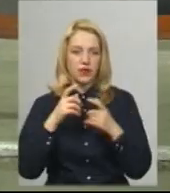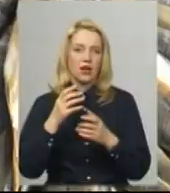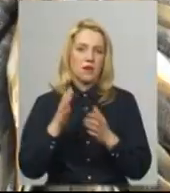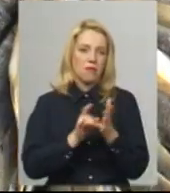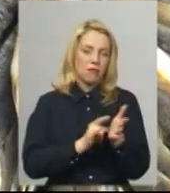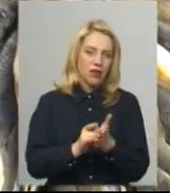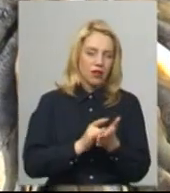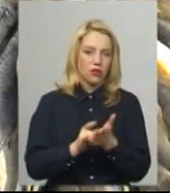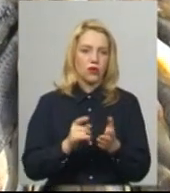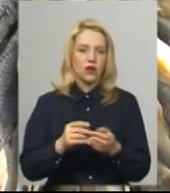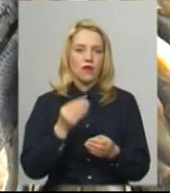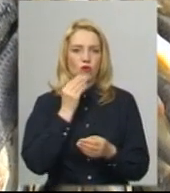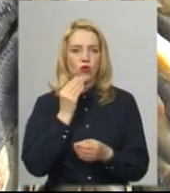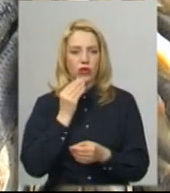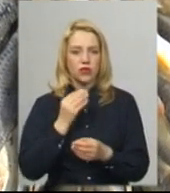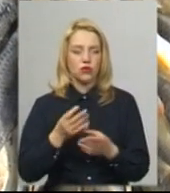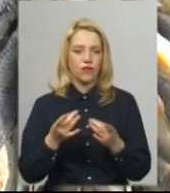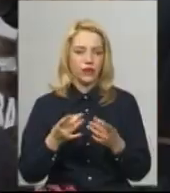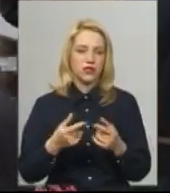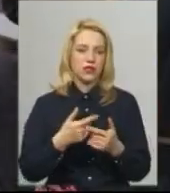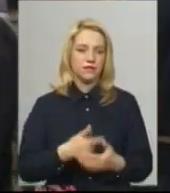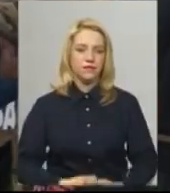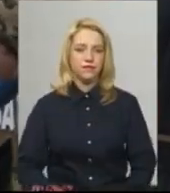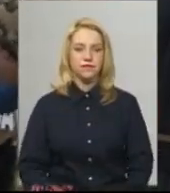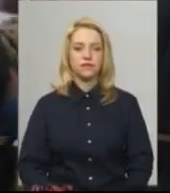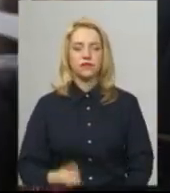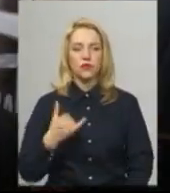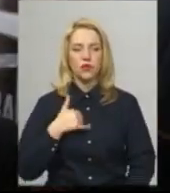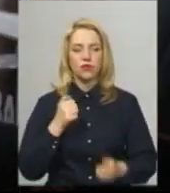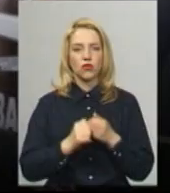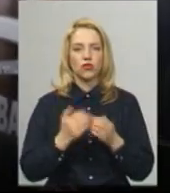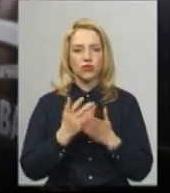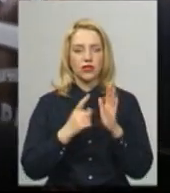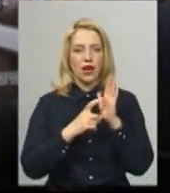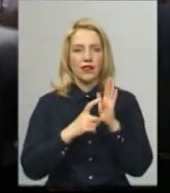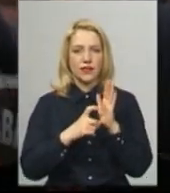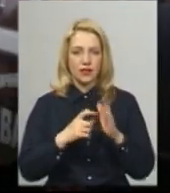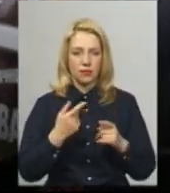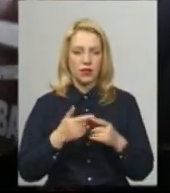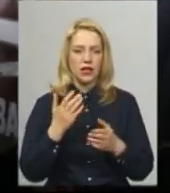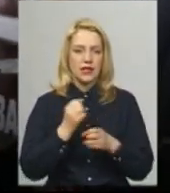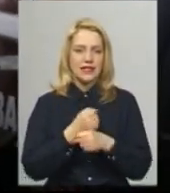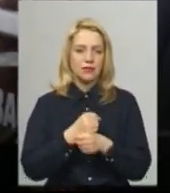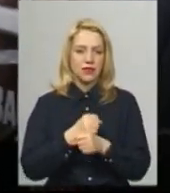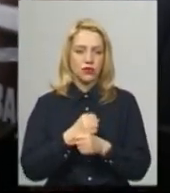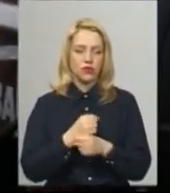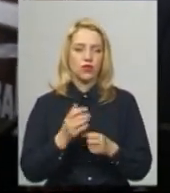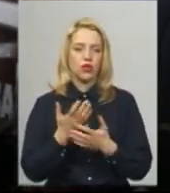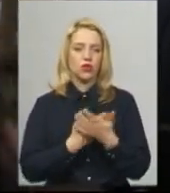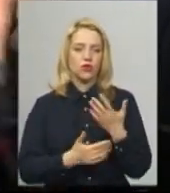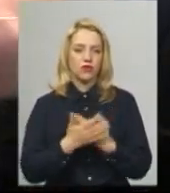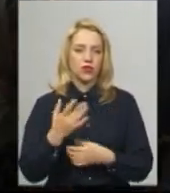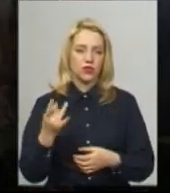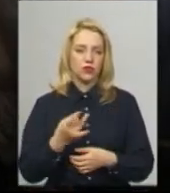серветки, каже продавчиня рибної продукції Уляна. У нас є в кожного антисептик, спиртовий, рукавички